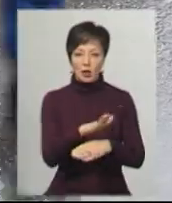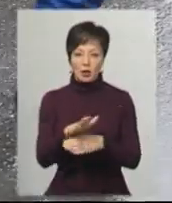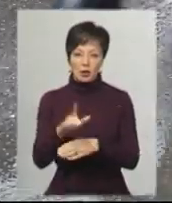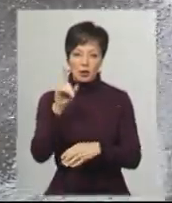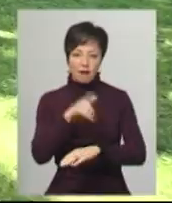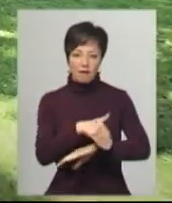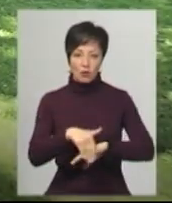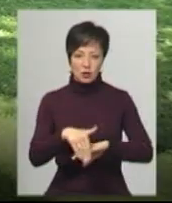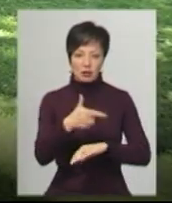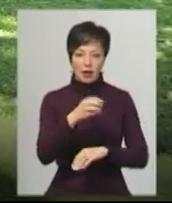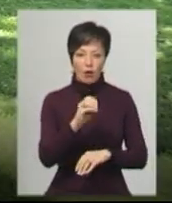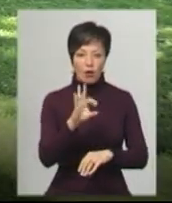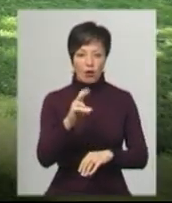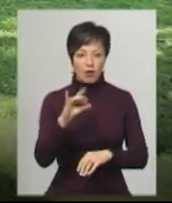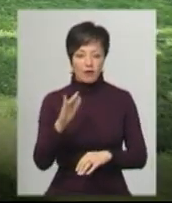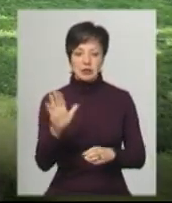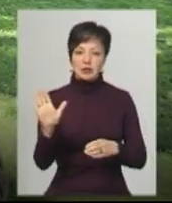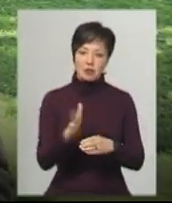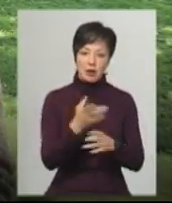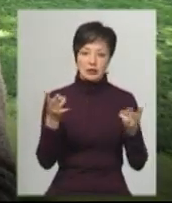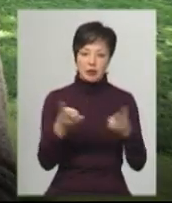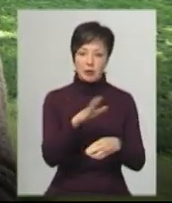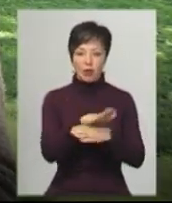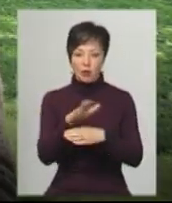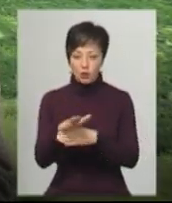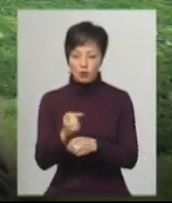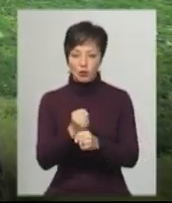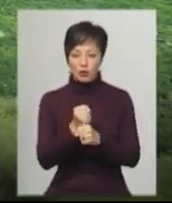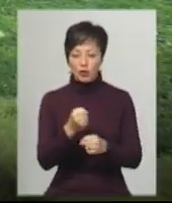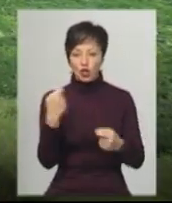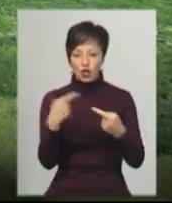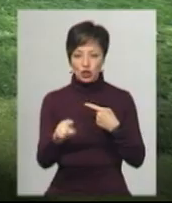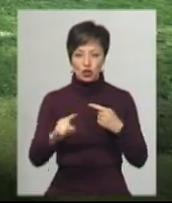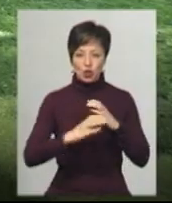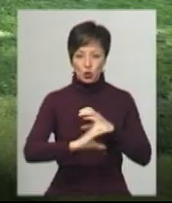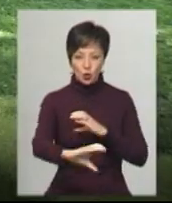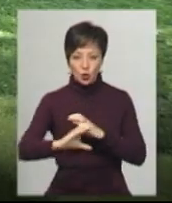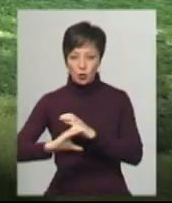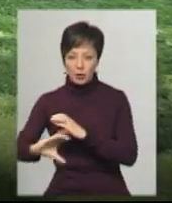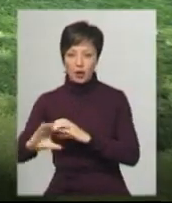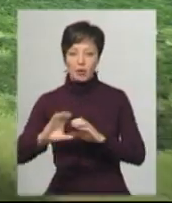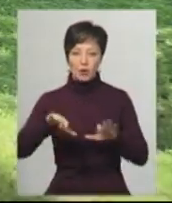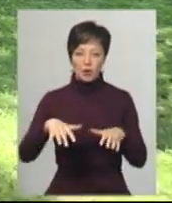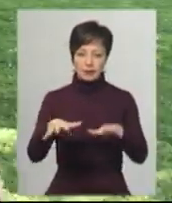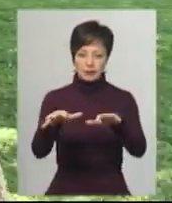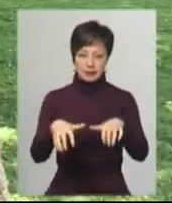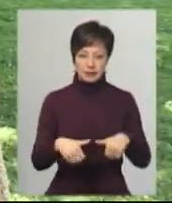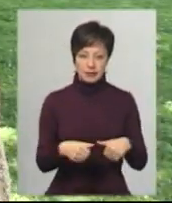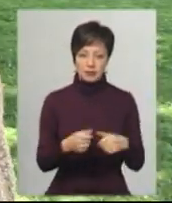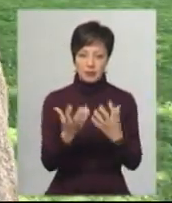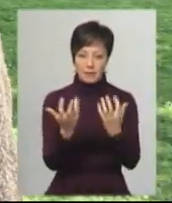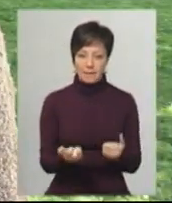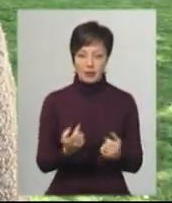вулиці геологів. Забрати кіоски, вони прокладуть інші труби і потім заберуть цю водичку.